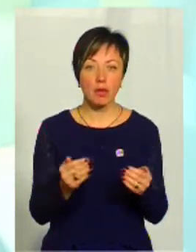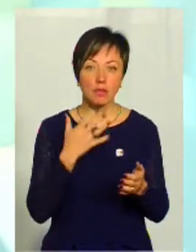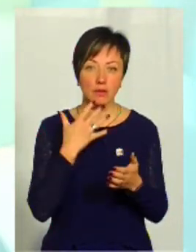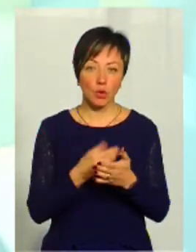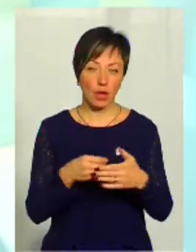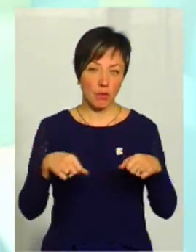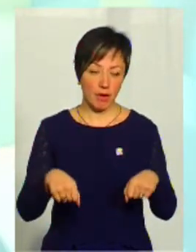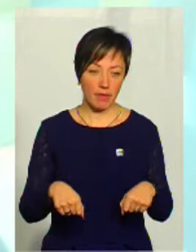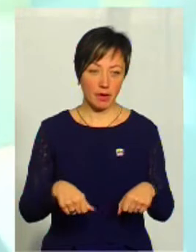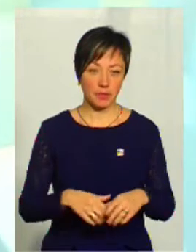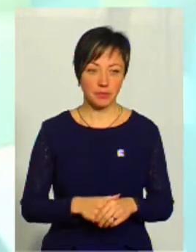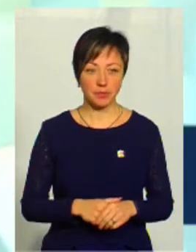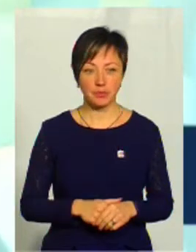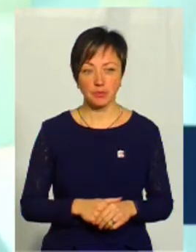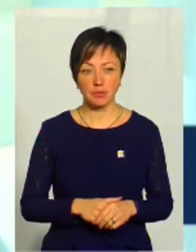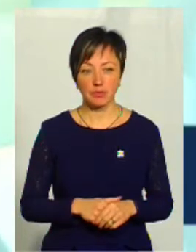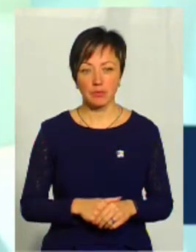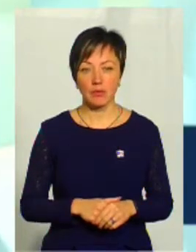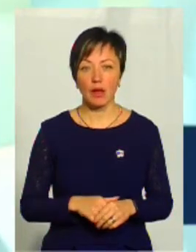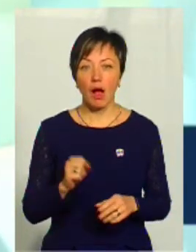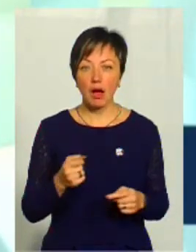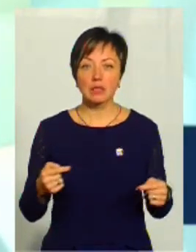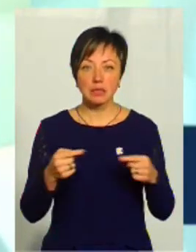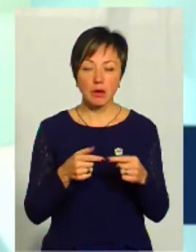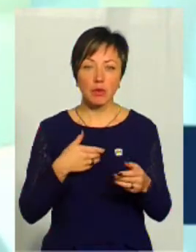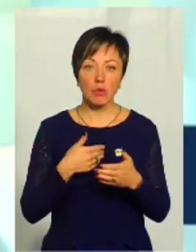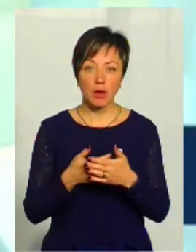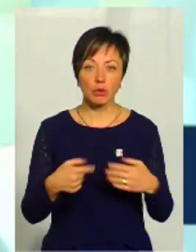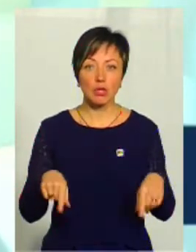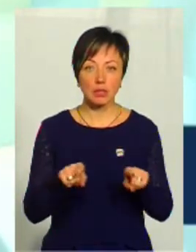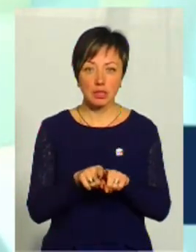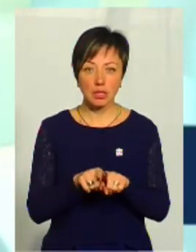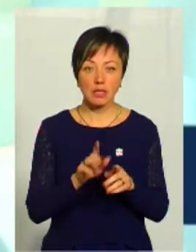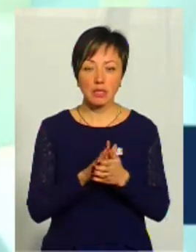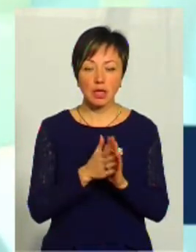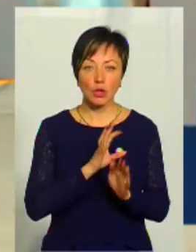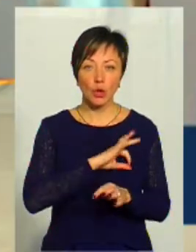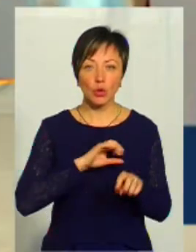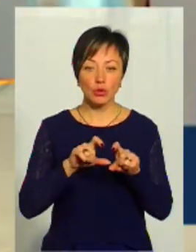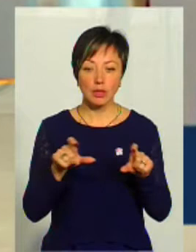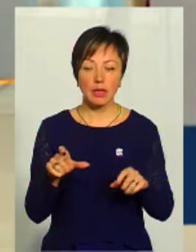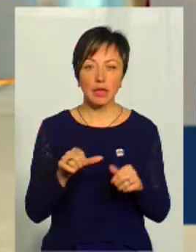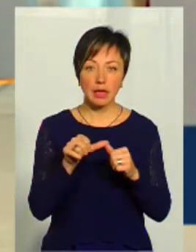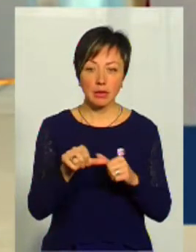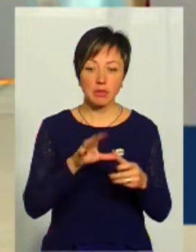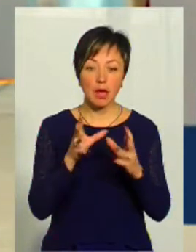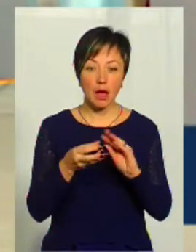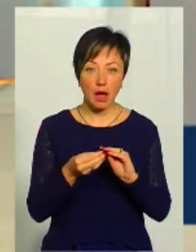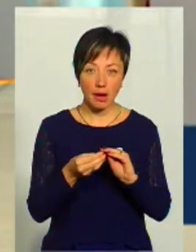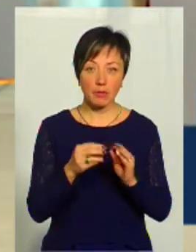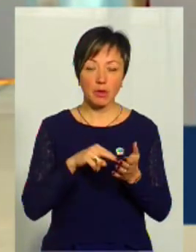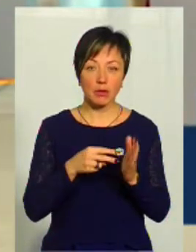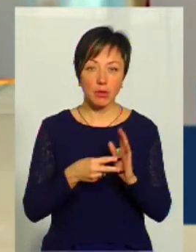своїх правах. А саме громадські організації статусом юрисоби, крім всіх тих загальних, які